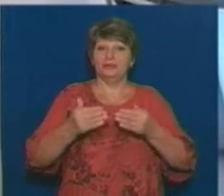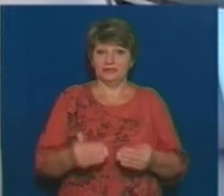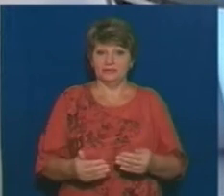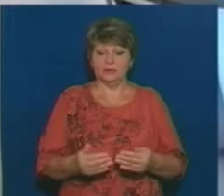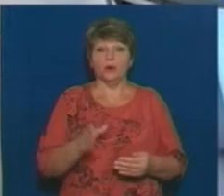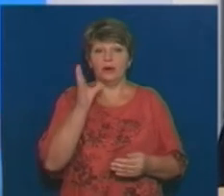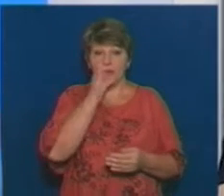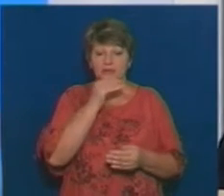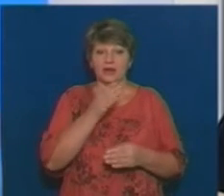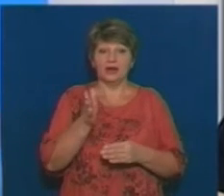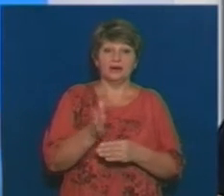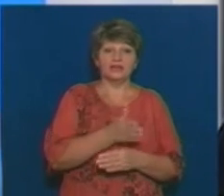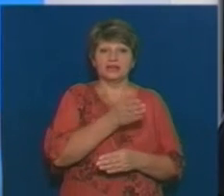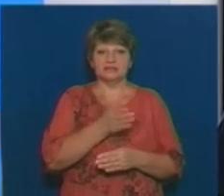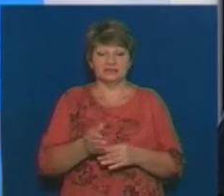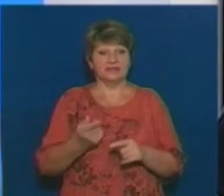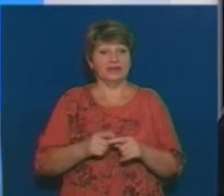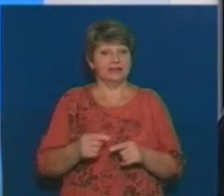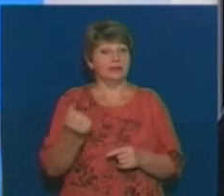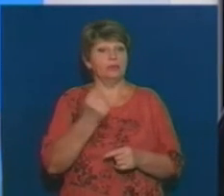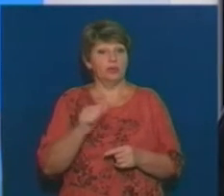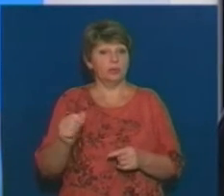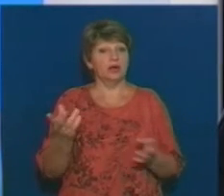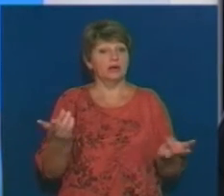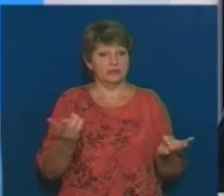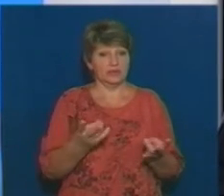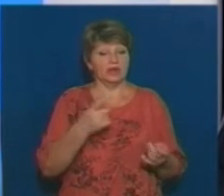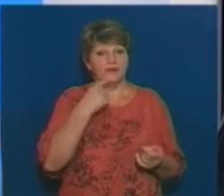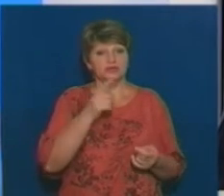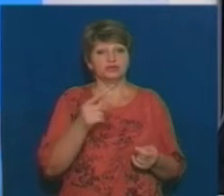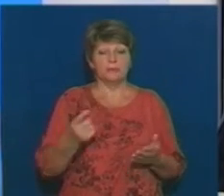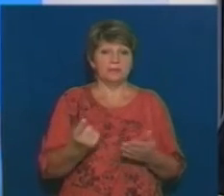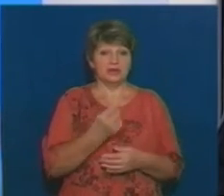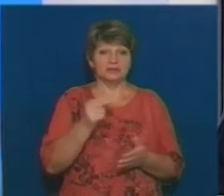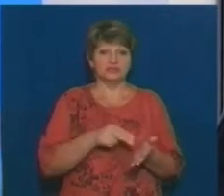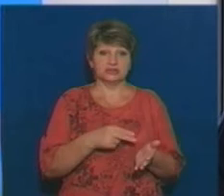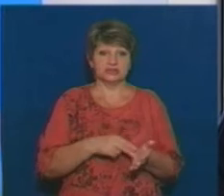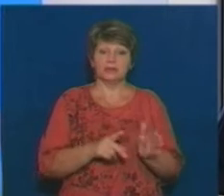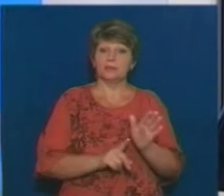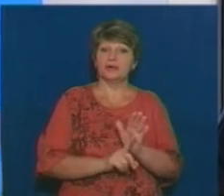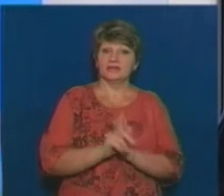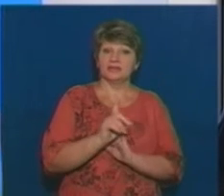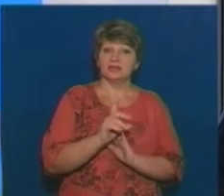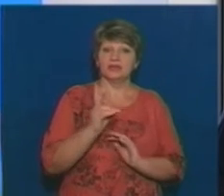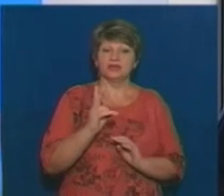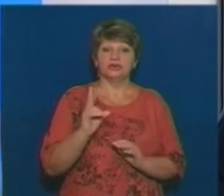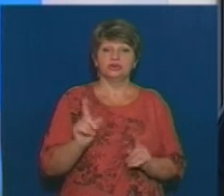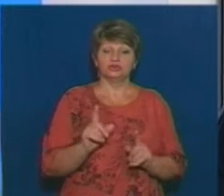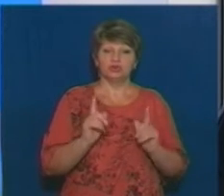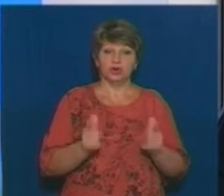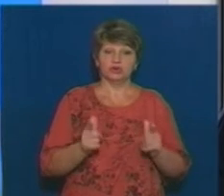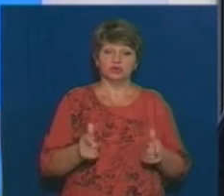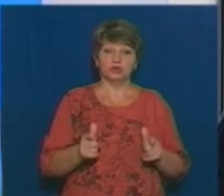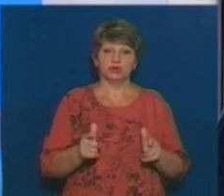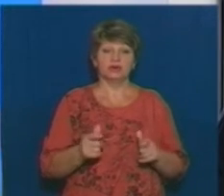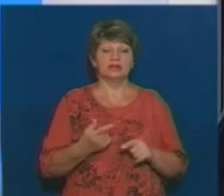це дійсно перемога, про яку варто говорити, що вперше в Черкасах пішли процедури саме відповідно до вимог закону по